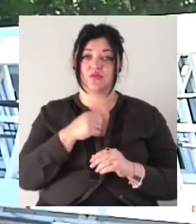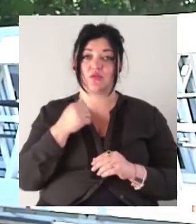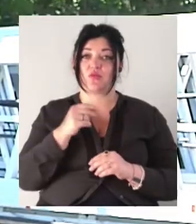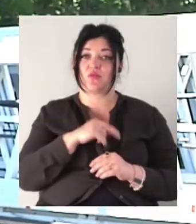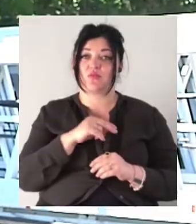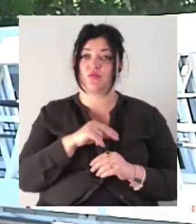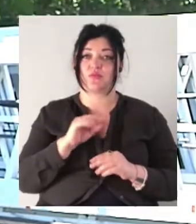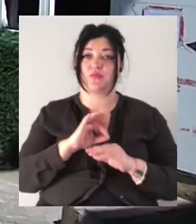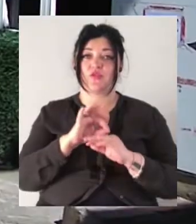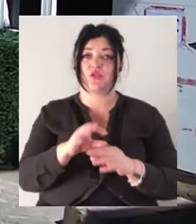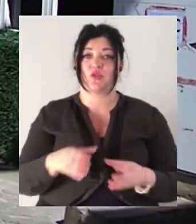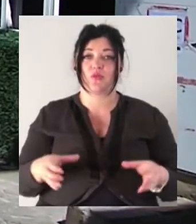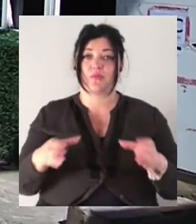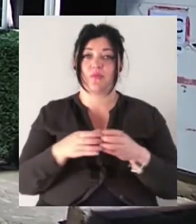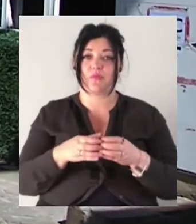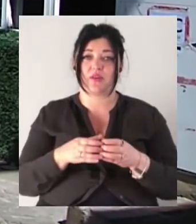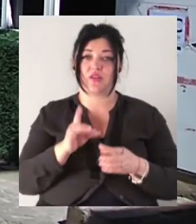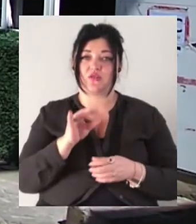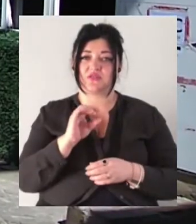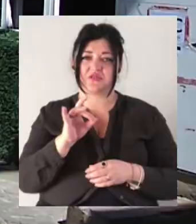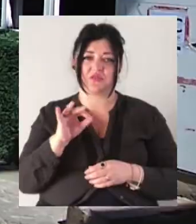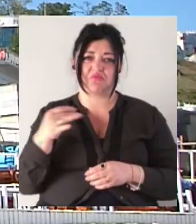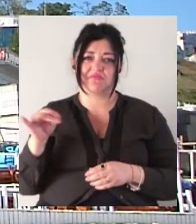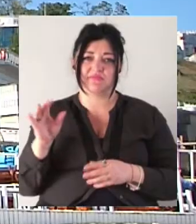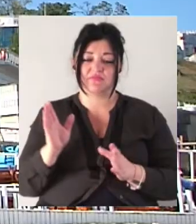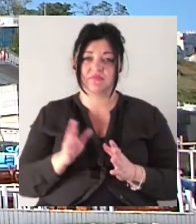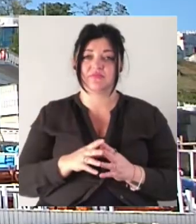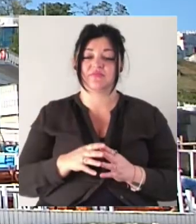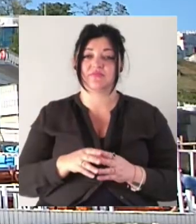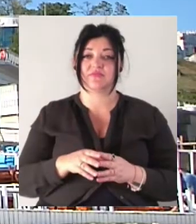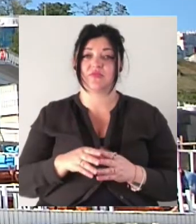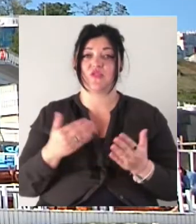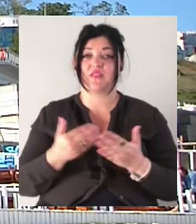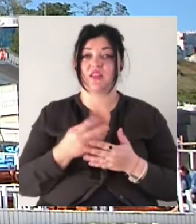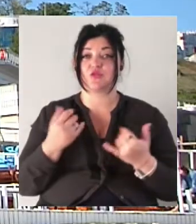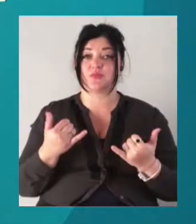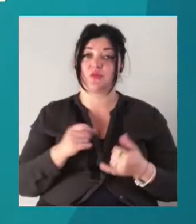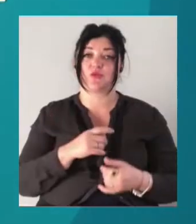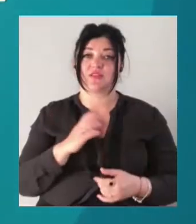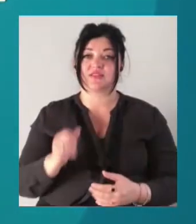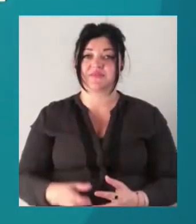компанія «Ростдорстрой». Христина Шкрябяна, Євген Мислівцев. Новини на Суспільному. Одеса.